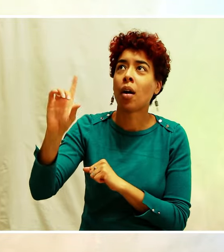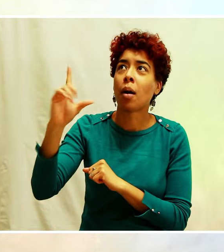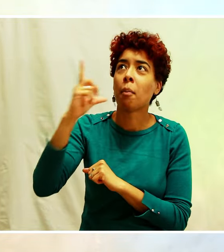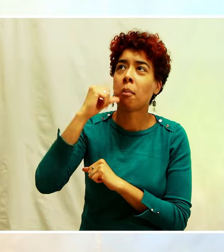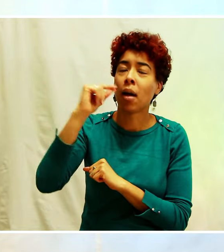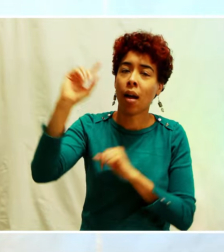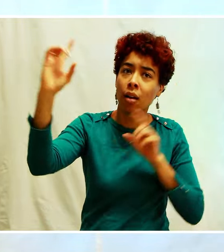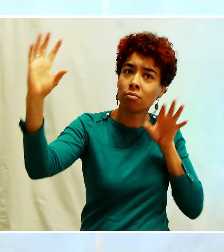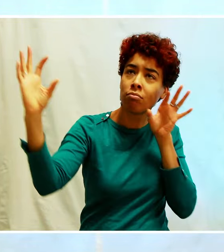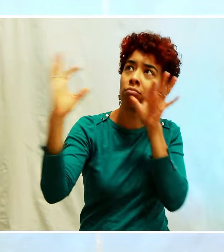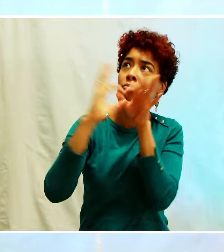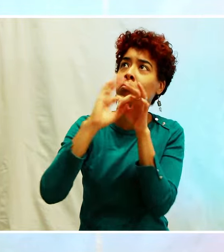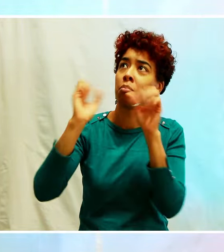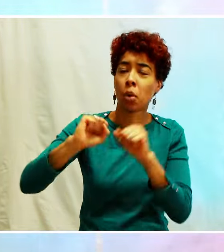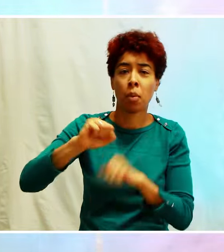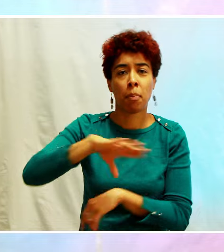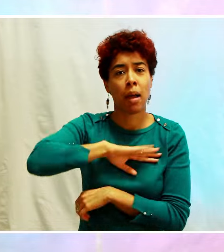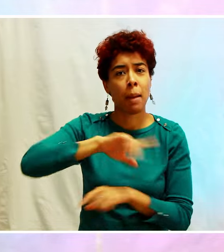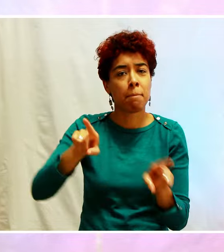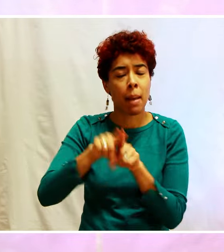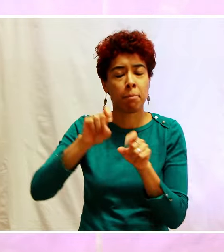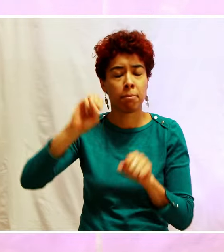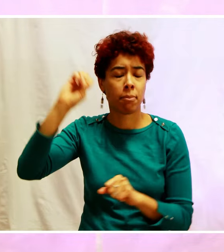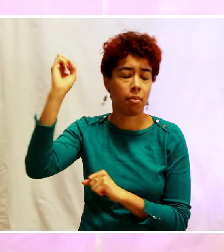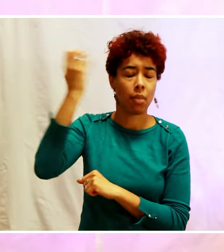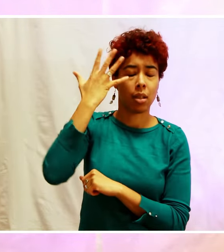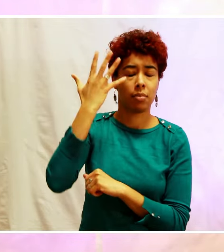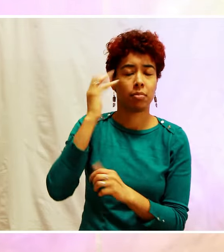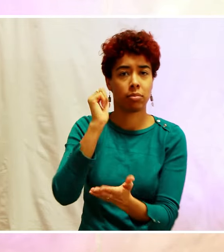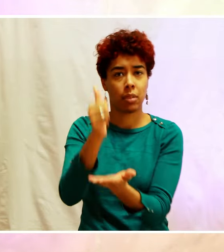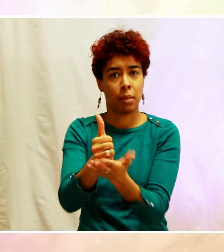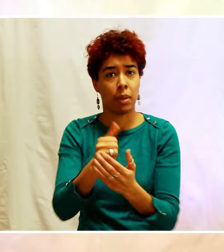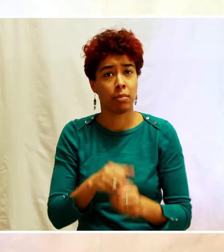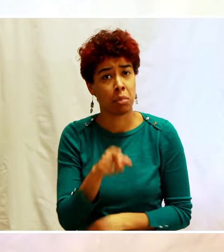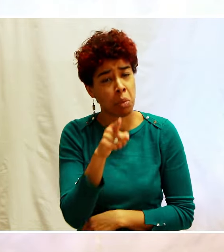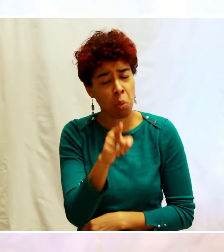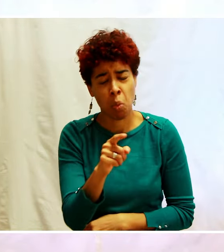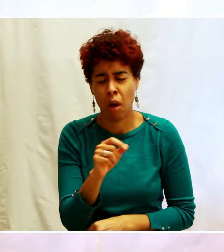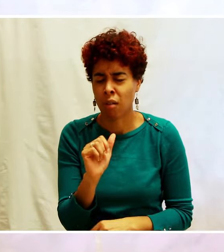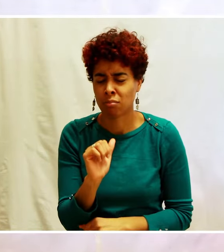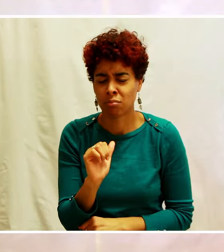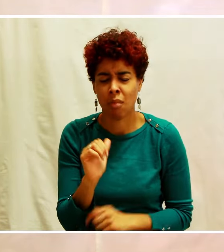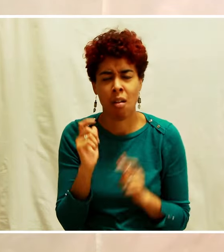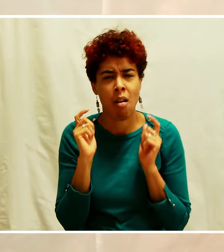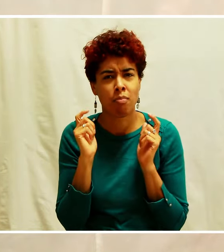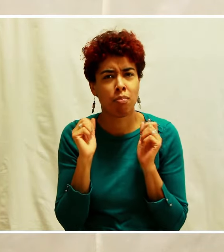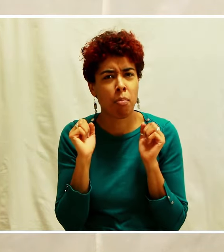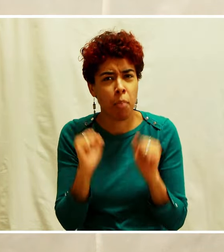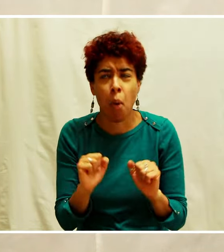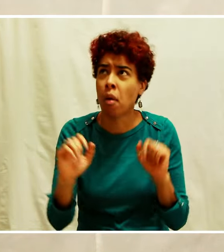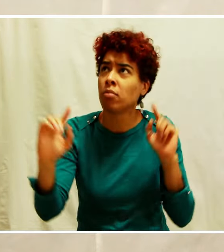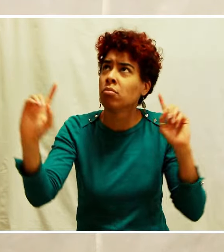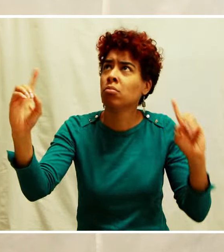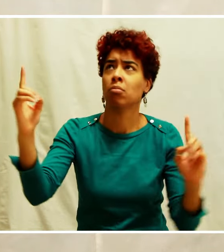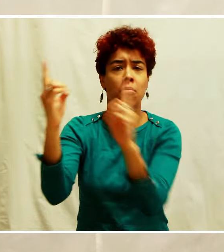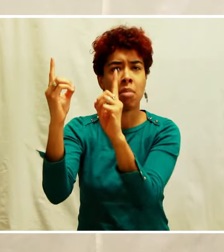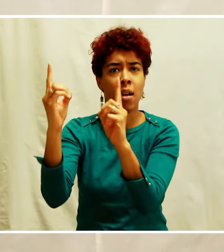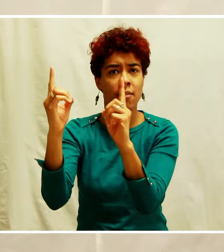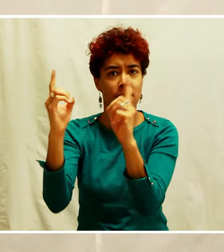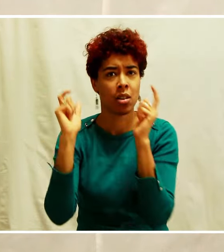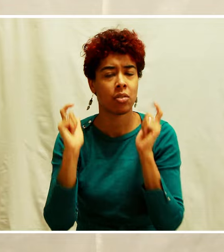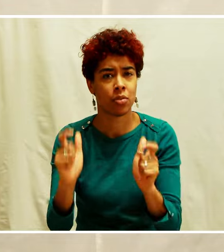dans un même esprit. Amen. Tu as un accès privilégié. C'est comme si Dieu te disait,